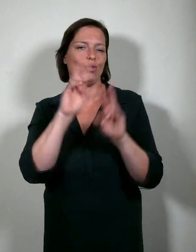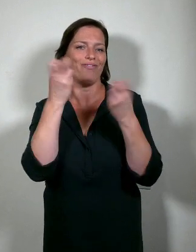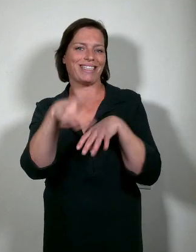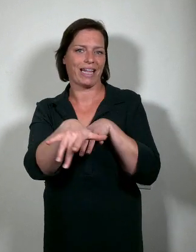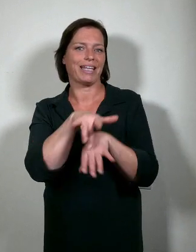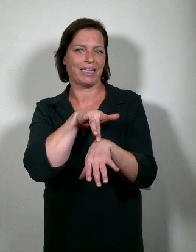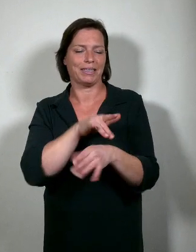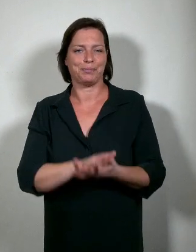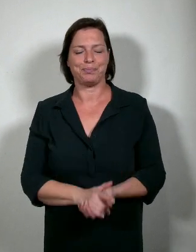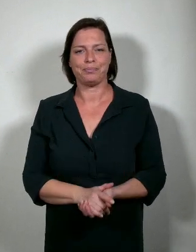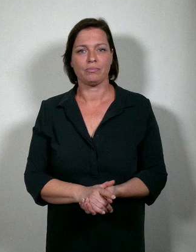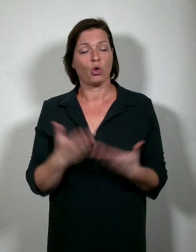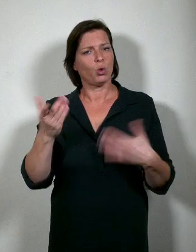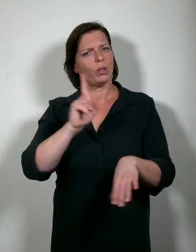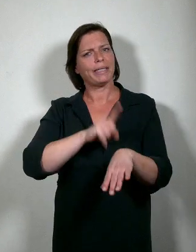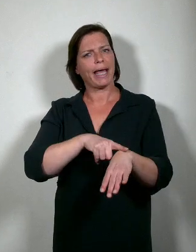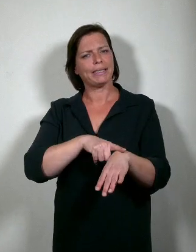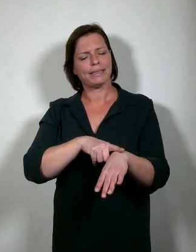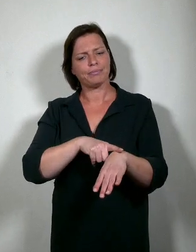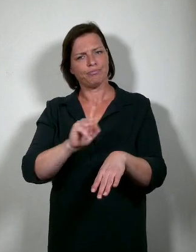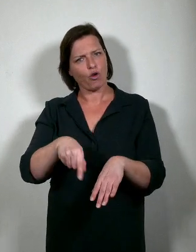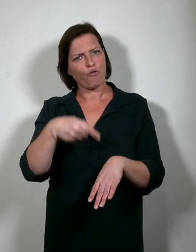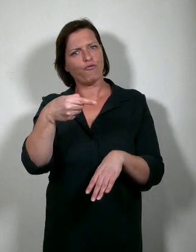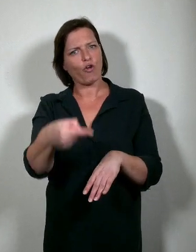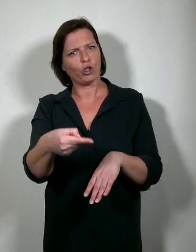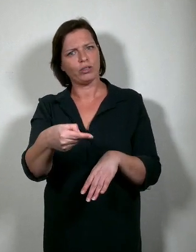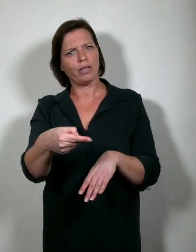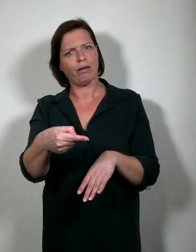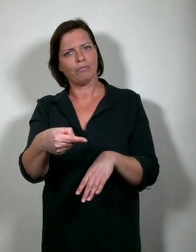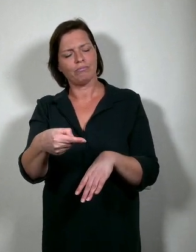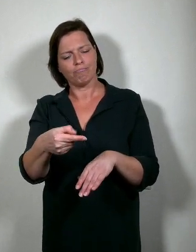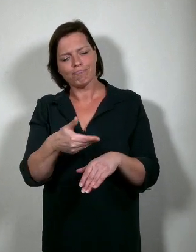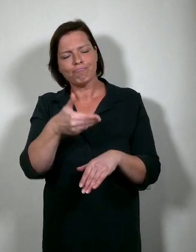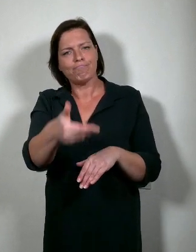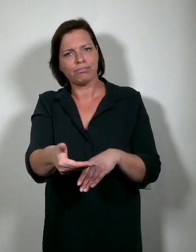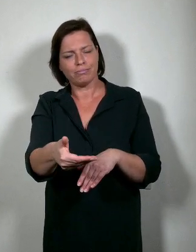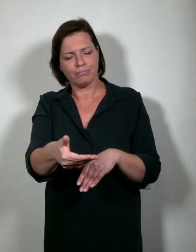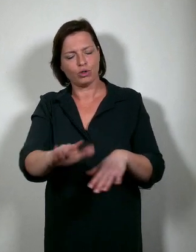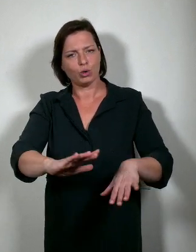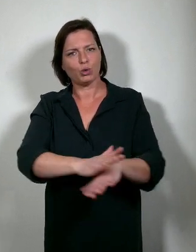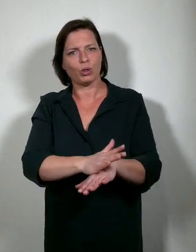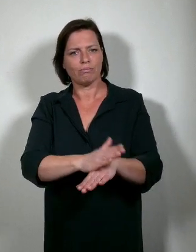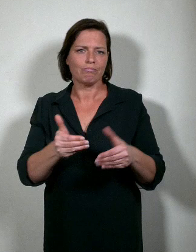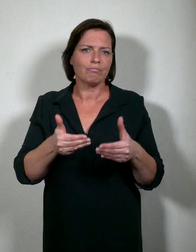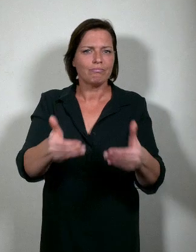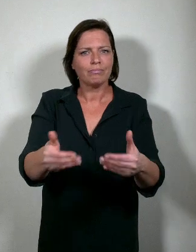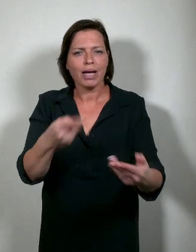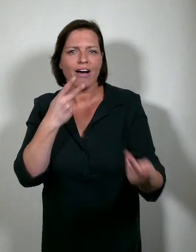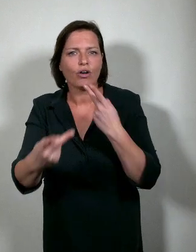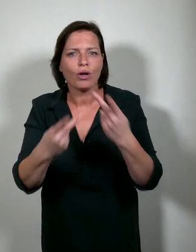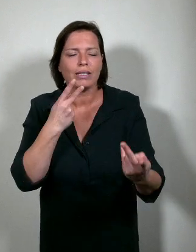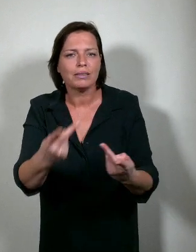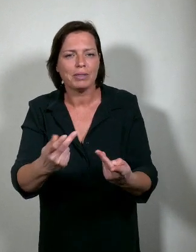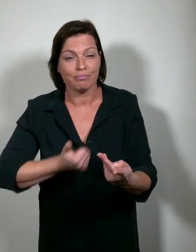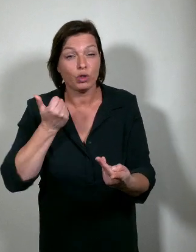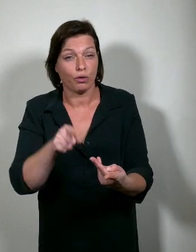Het is tijd voor een volgende avantgardistische zet. En ik wil die even toelichten. En